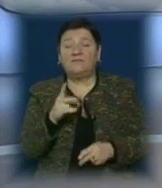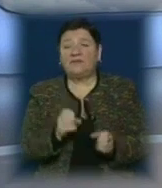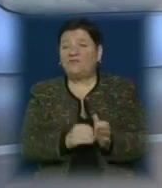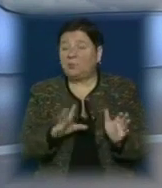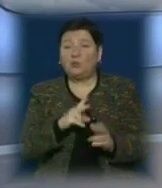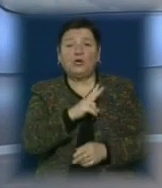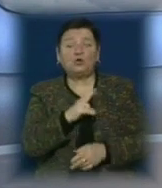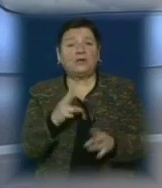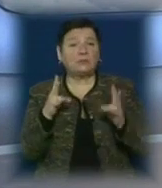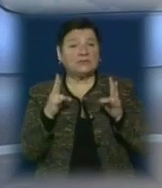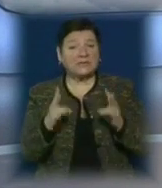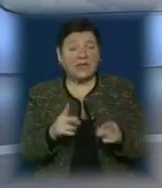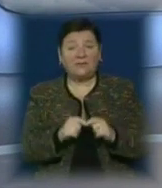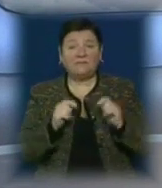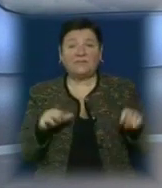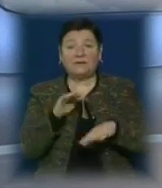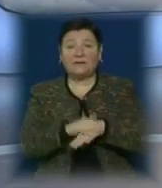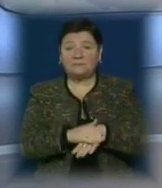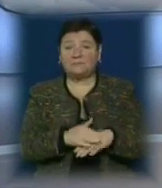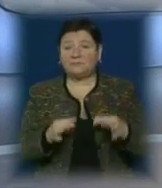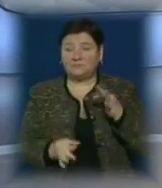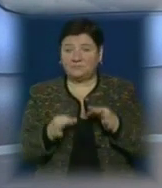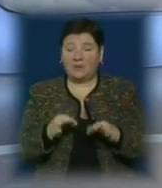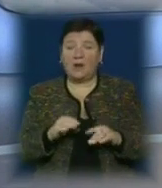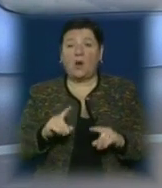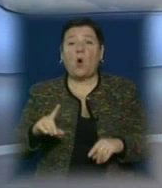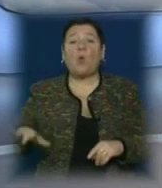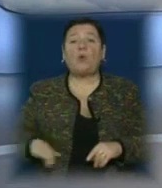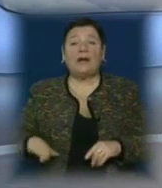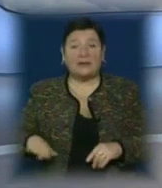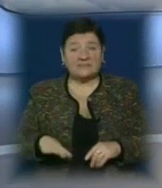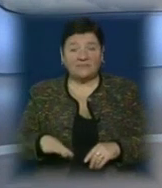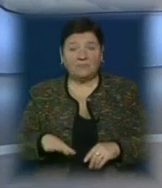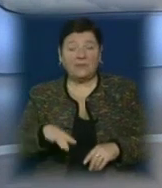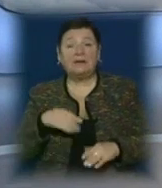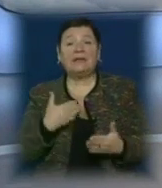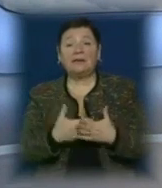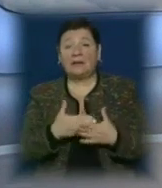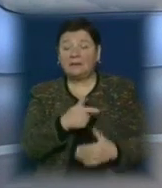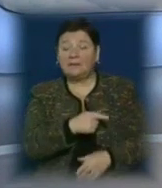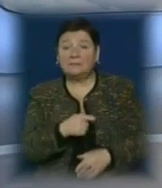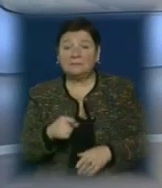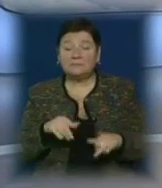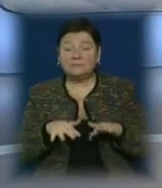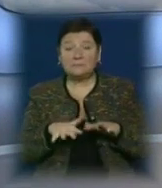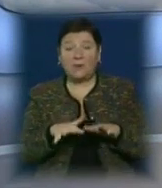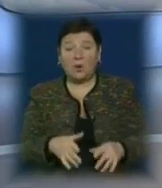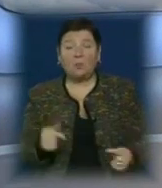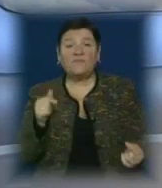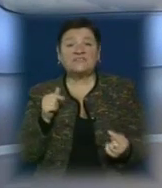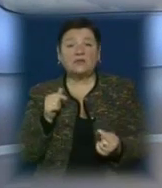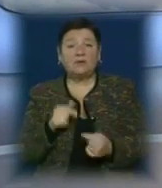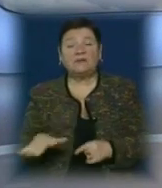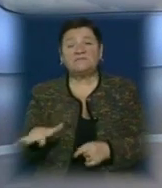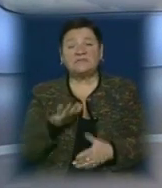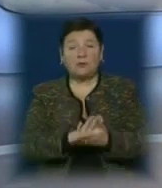постраждав. За цим фактом відкрили кримінальне провадження за статтею «Хуліганство». На даний час тривають слідчі дії по встановленню всіх